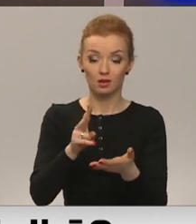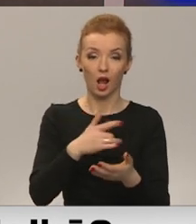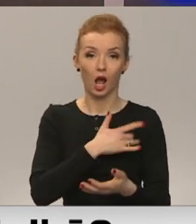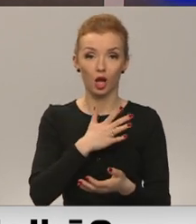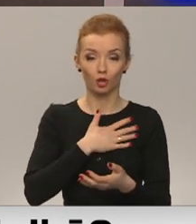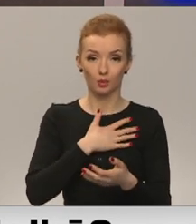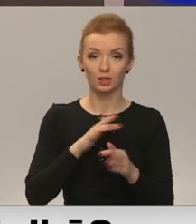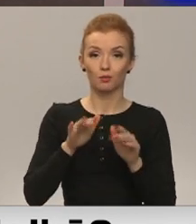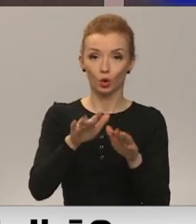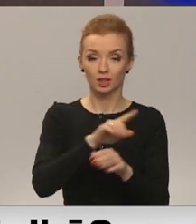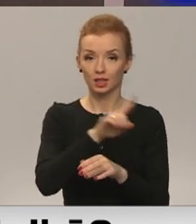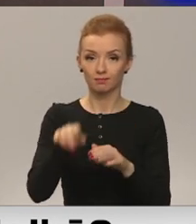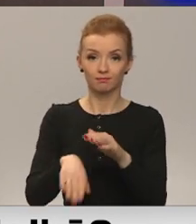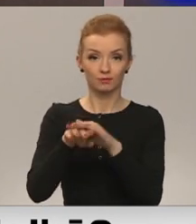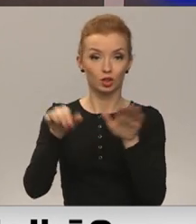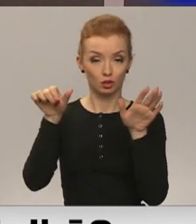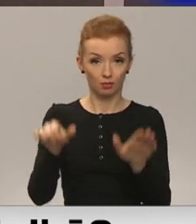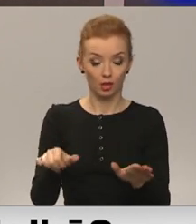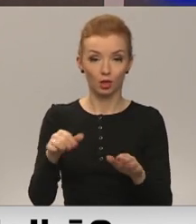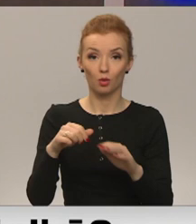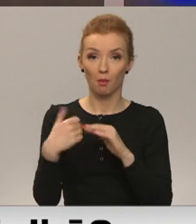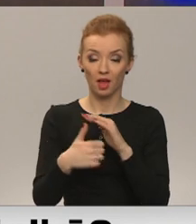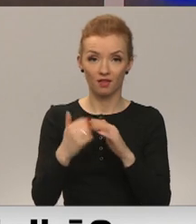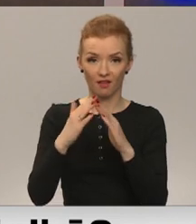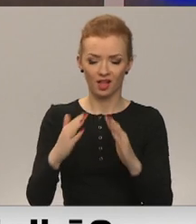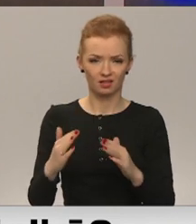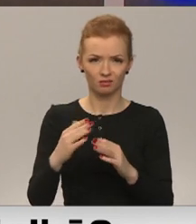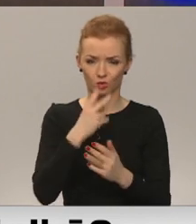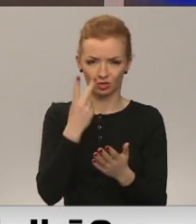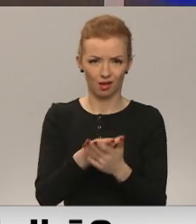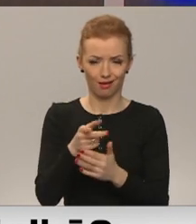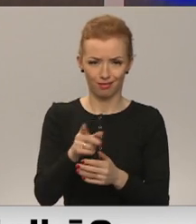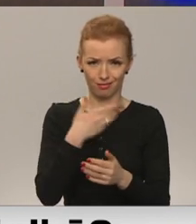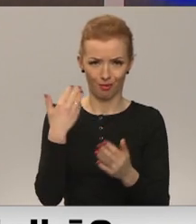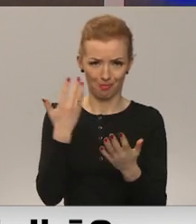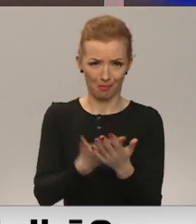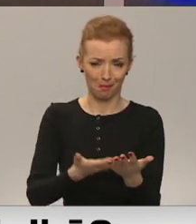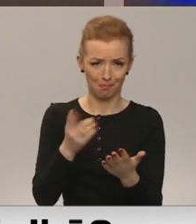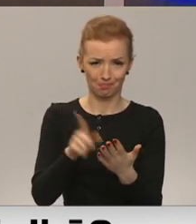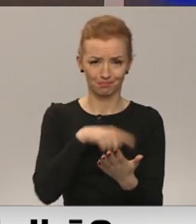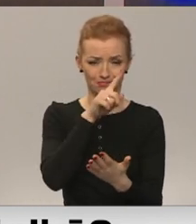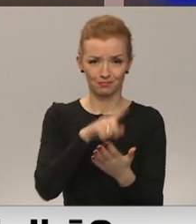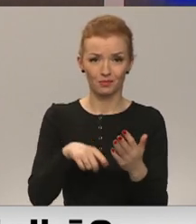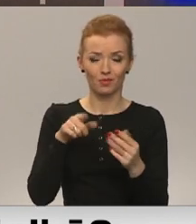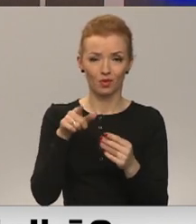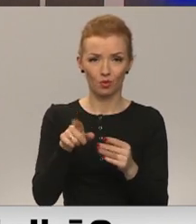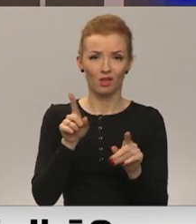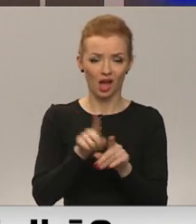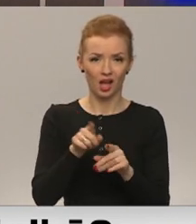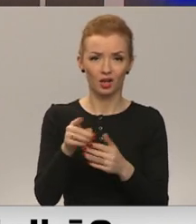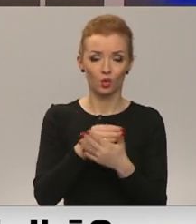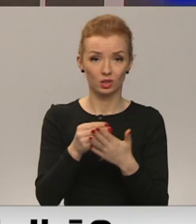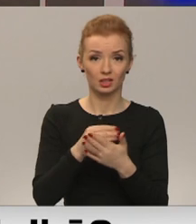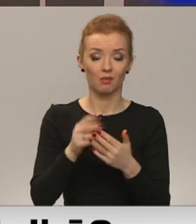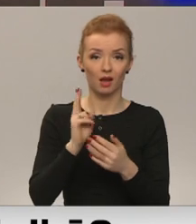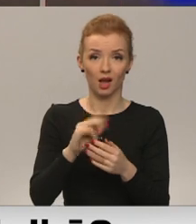būt ilgāks par sešiem mēnešiem. Patvērsmēs uzskata, ka šādai prasībai nav juridiska pamata, un tā ir pretrunāra no-kill principiem, kas paredz